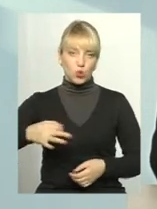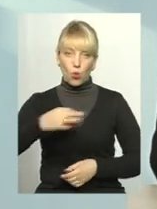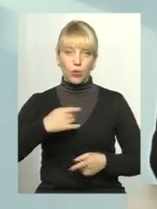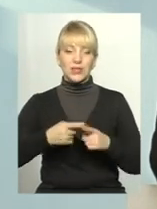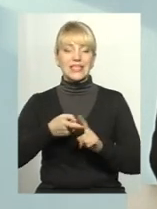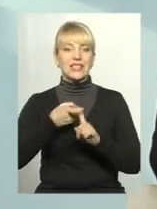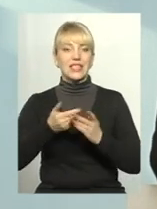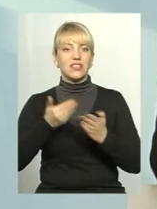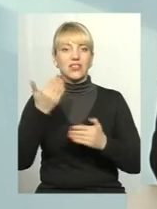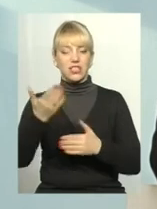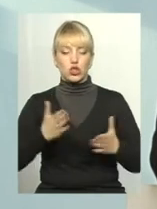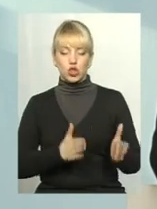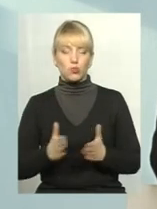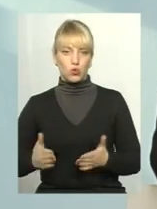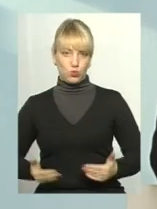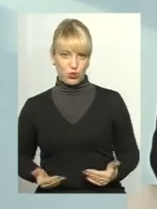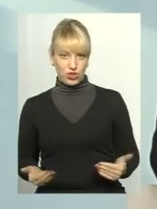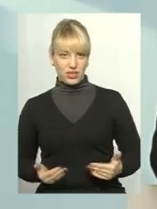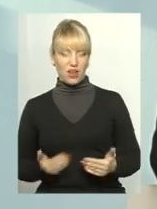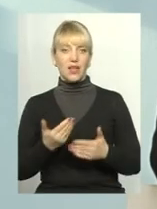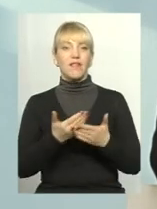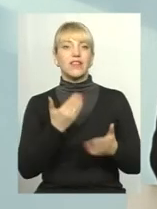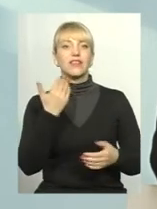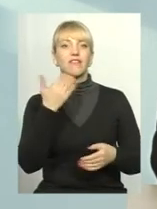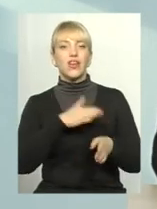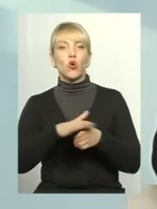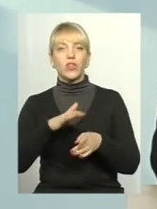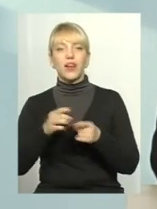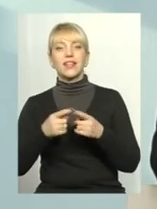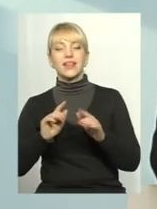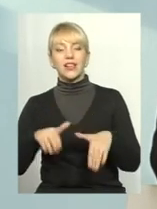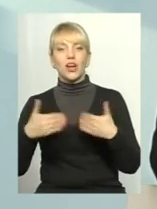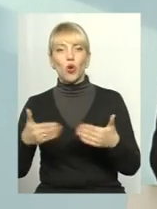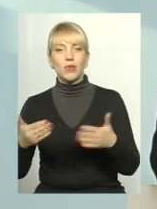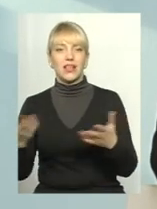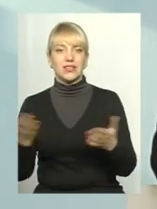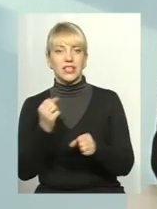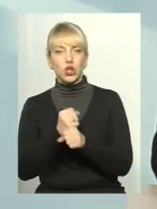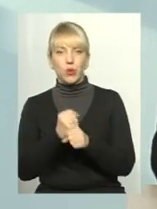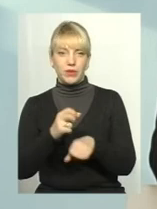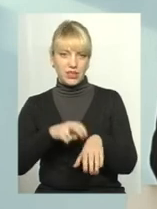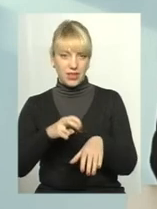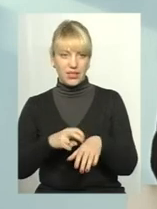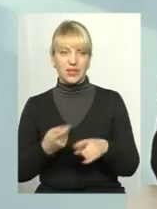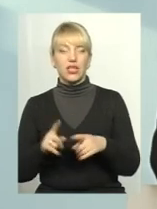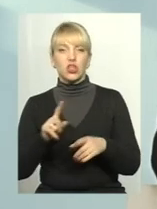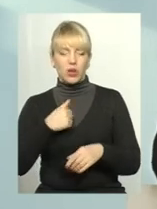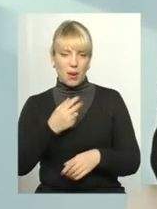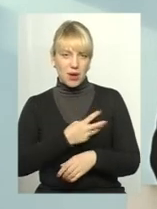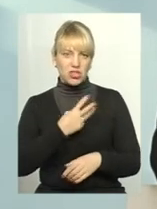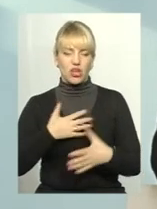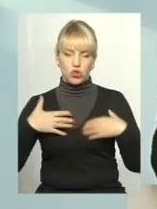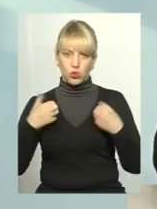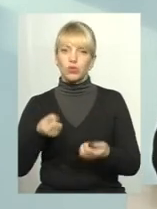залежить від їхнього способу життя і від виконання тих рекомендацій, які робить лікар. Тобто, я ще раз бажаю здоров'я,